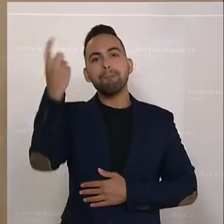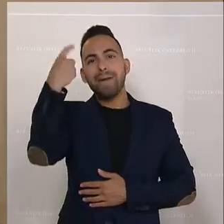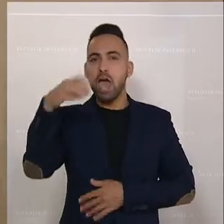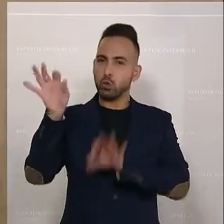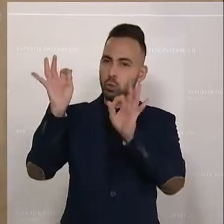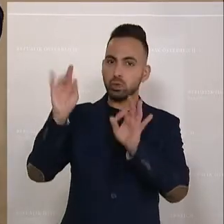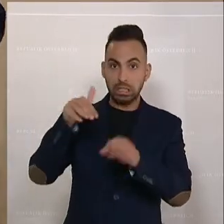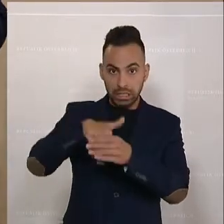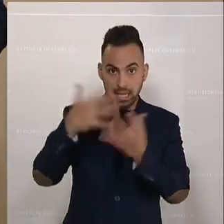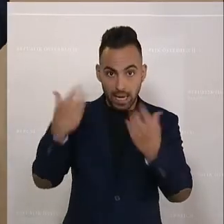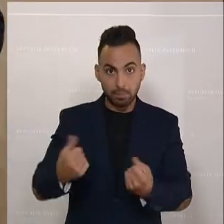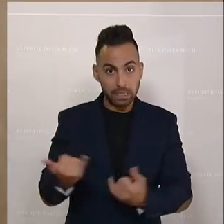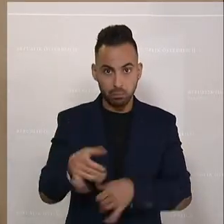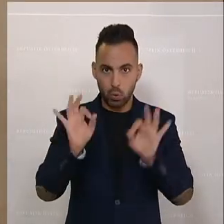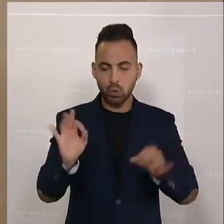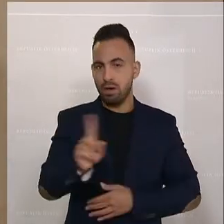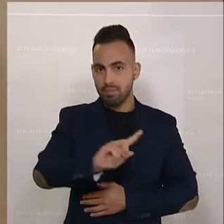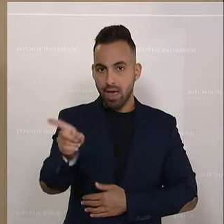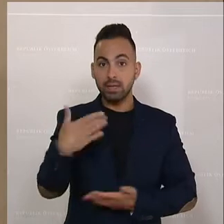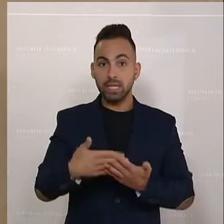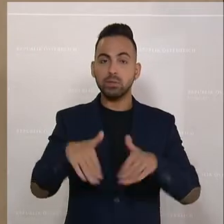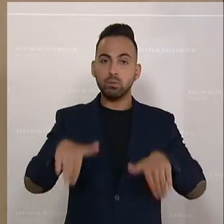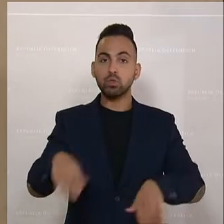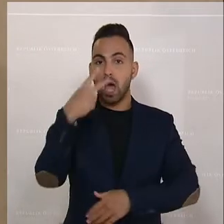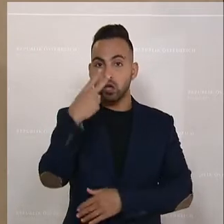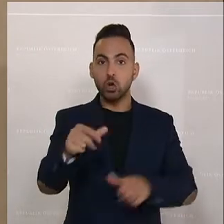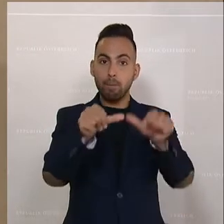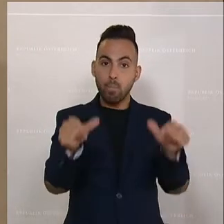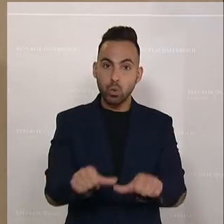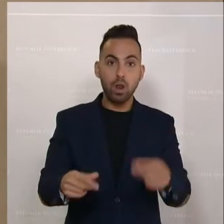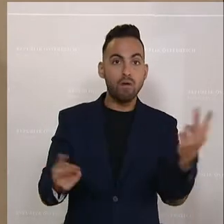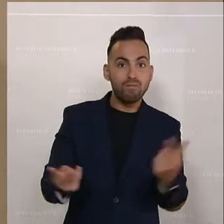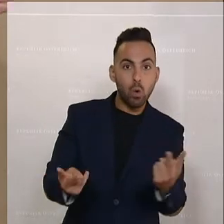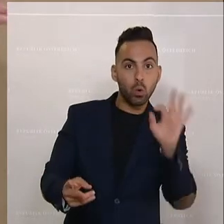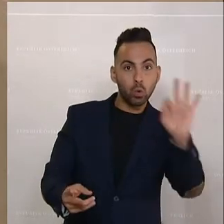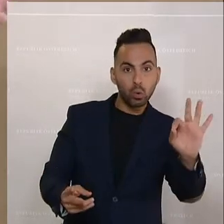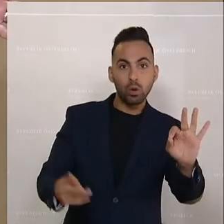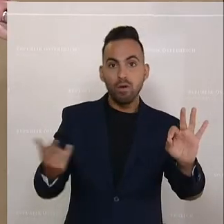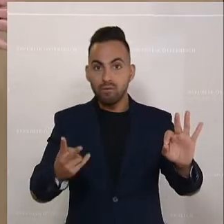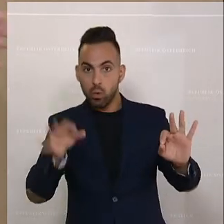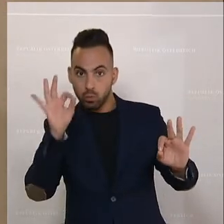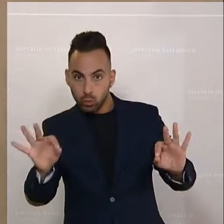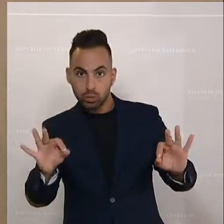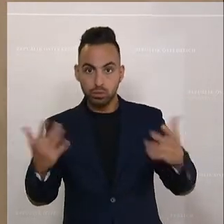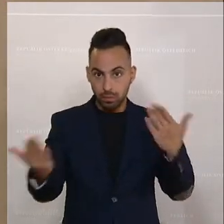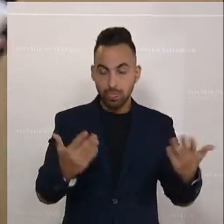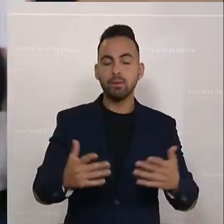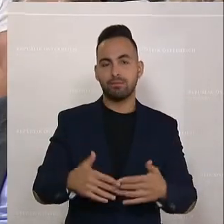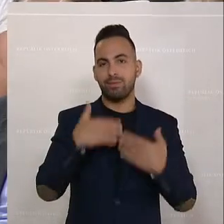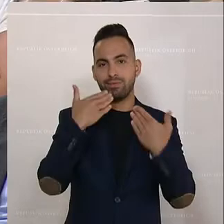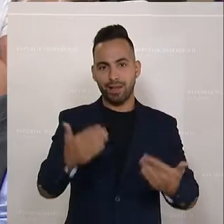tatsächlich gut. Und darum schauen wir uns die Modelle an, wo sie wirken können, wie sie wirken können, ob sie wirklich auch überall wirken können. Danke.